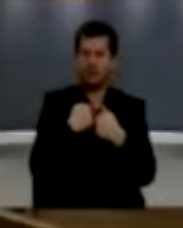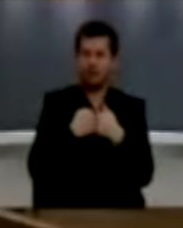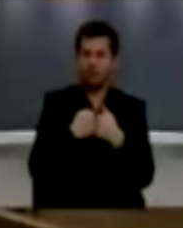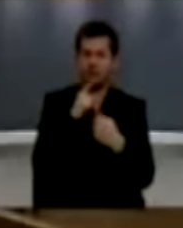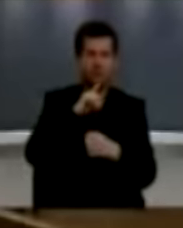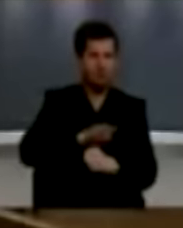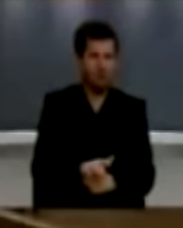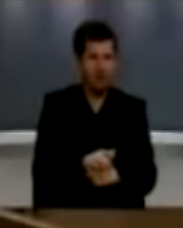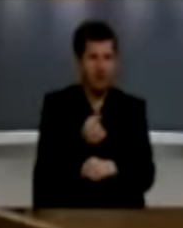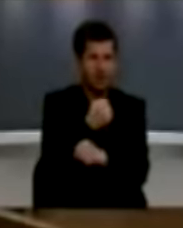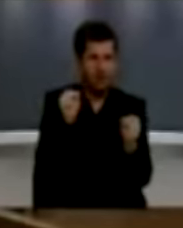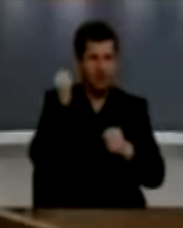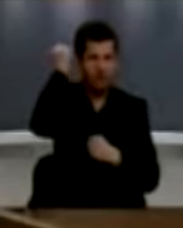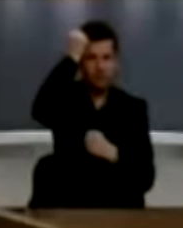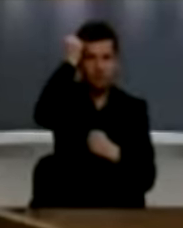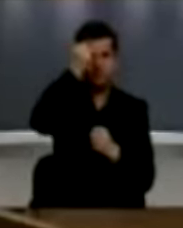lirin e Kosovës.